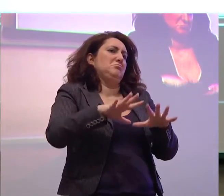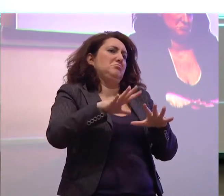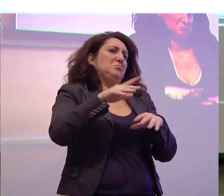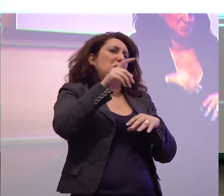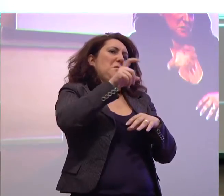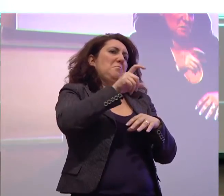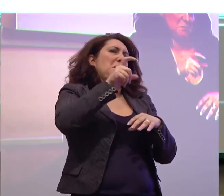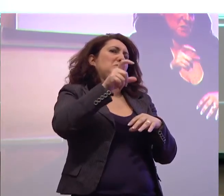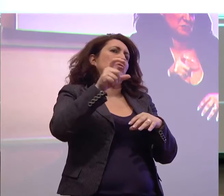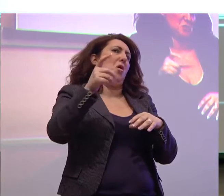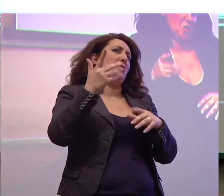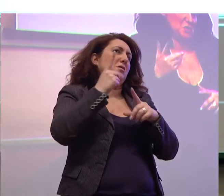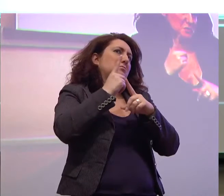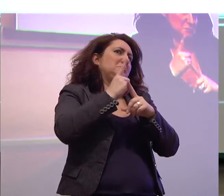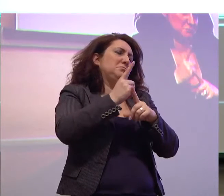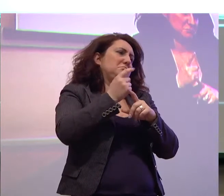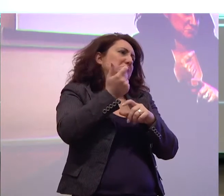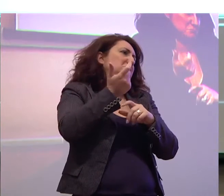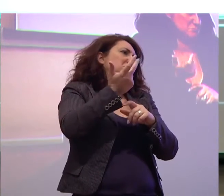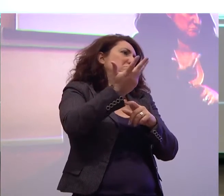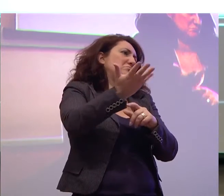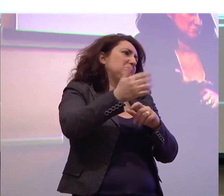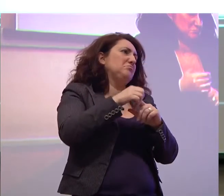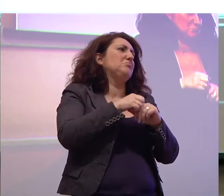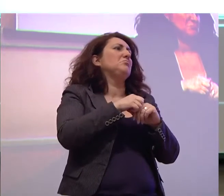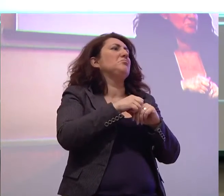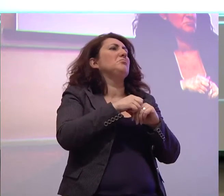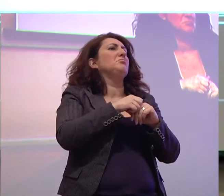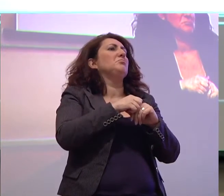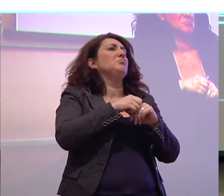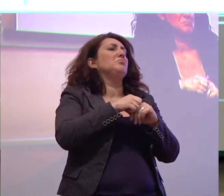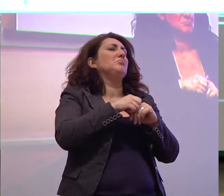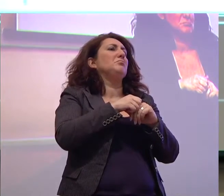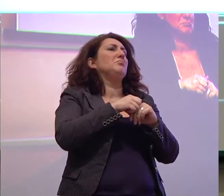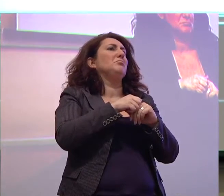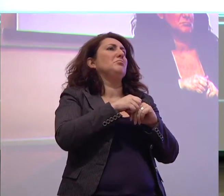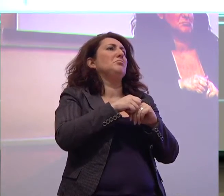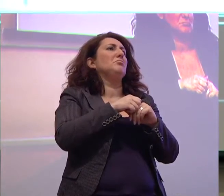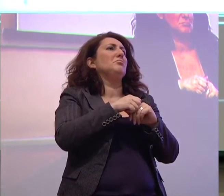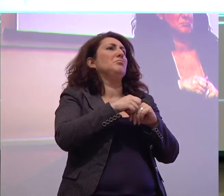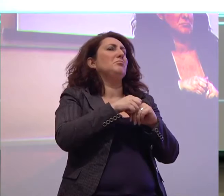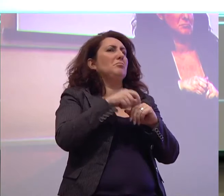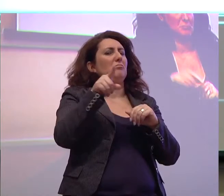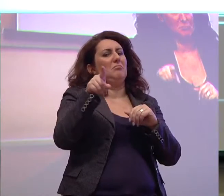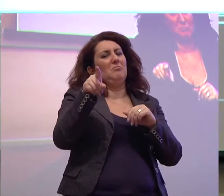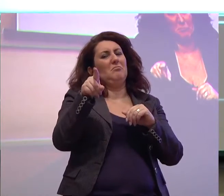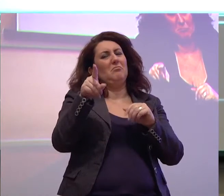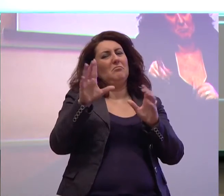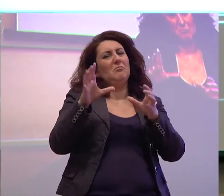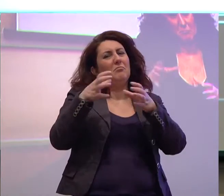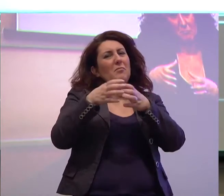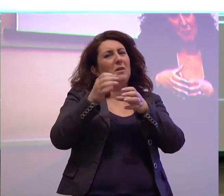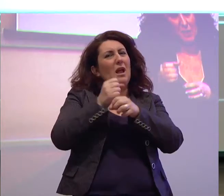quanti di questi licenziati sono